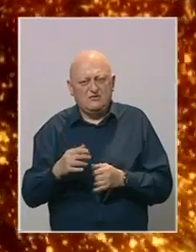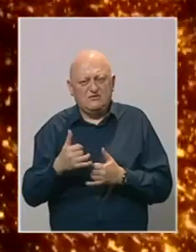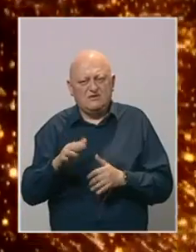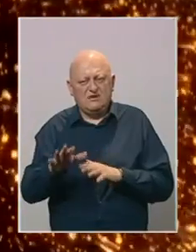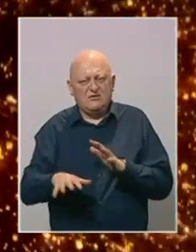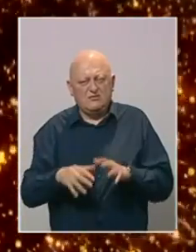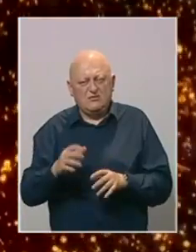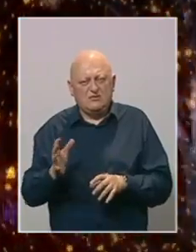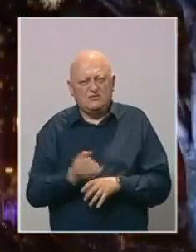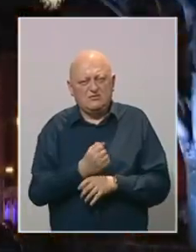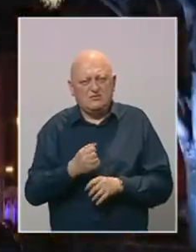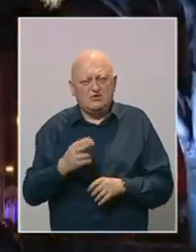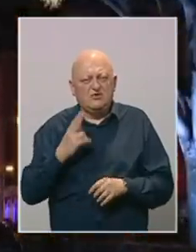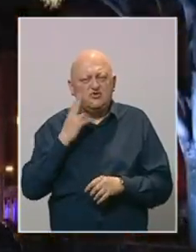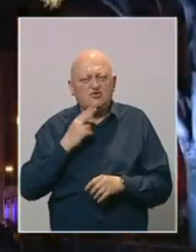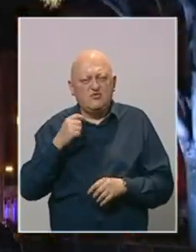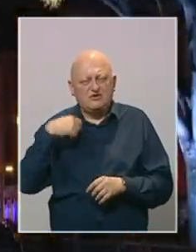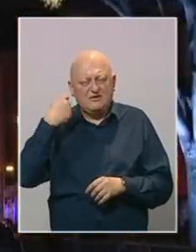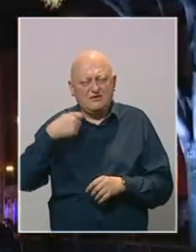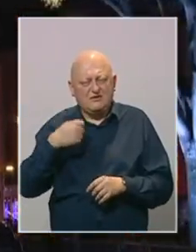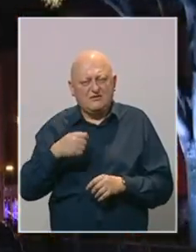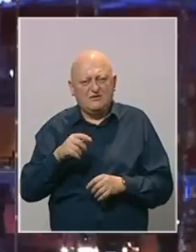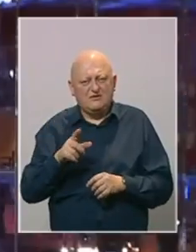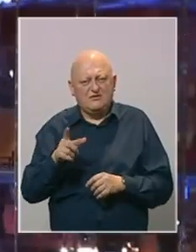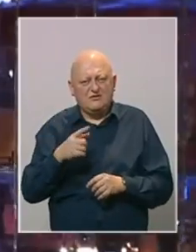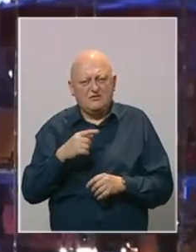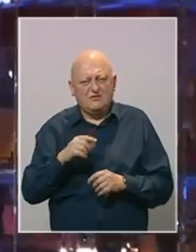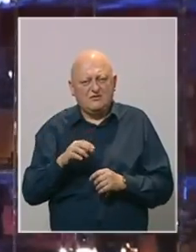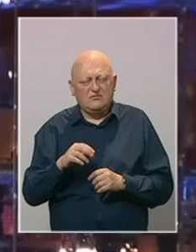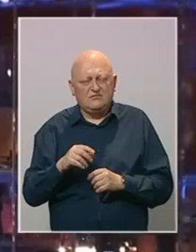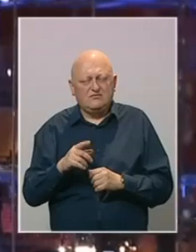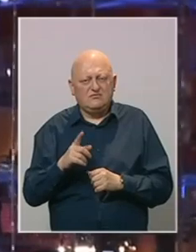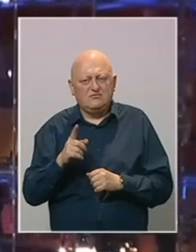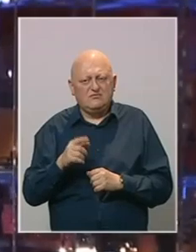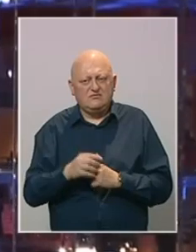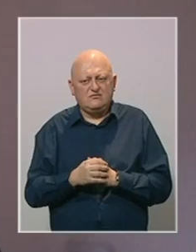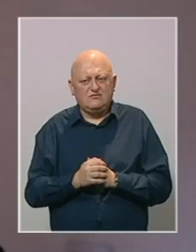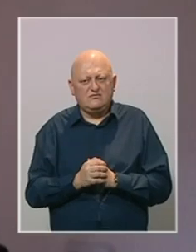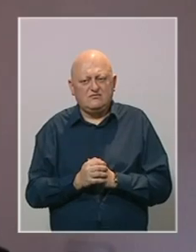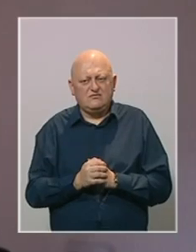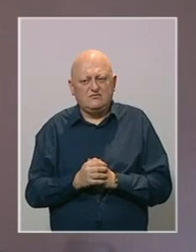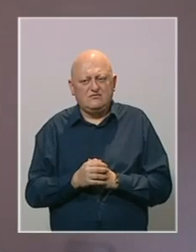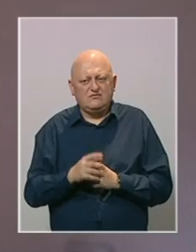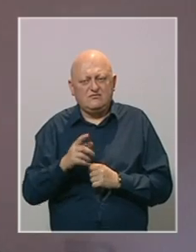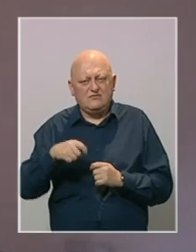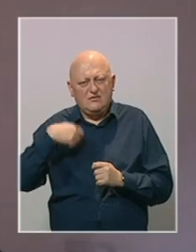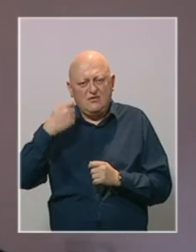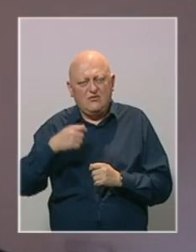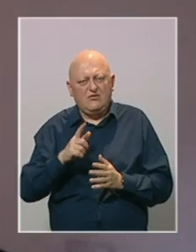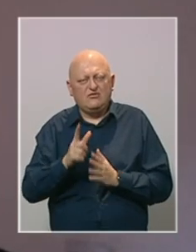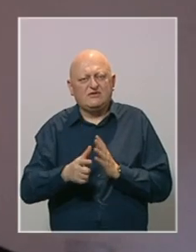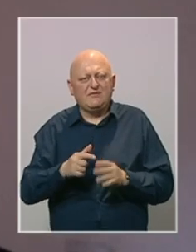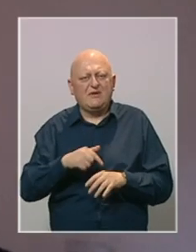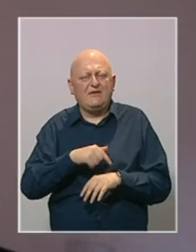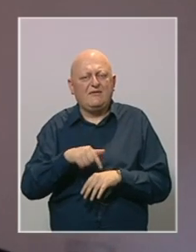medvjeda u Berlinu osvojio je rumunski film Bad Luck Banging or Looney Porn. Jer je to film o savremenom